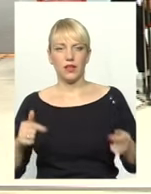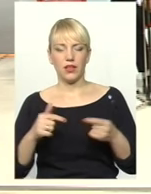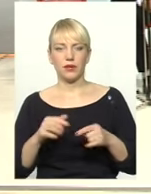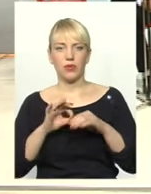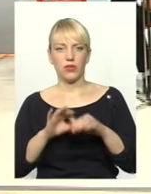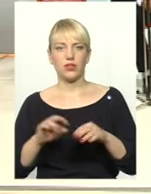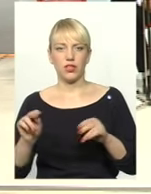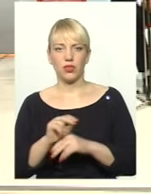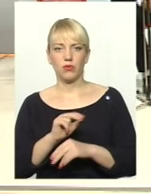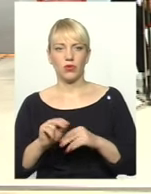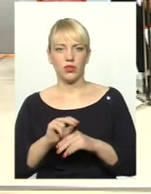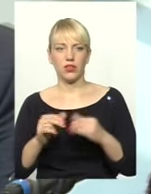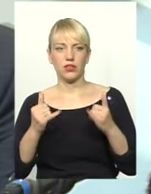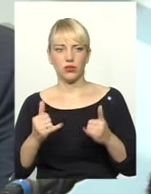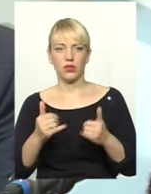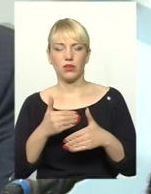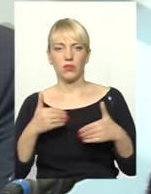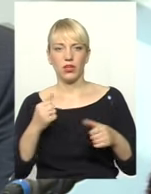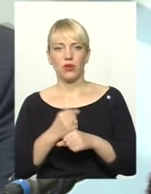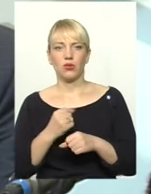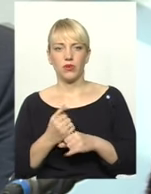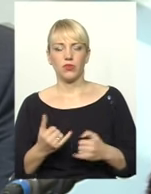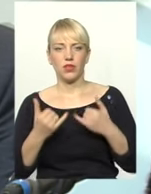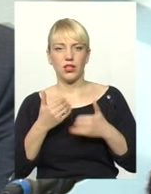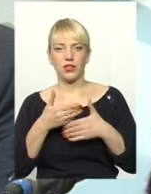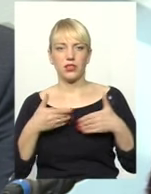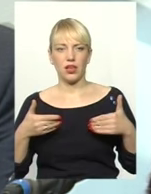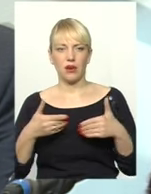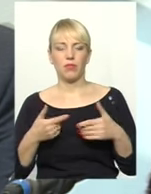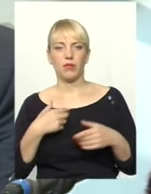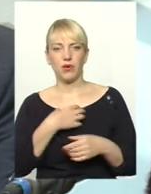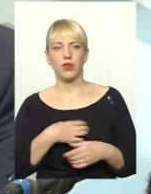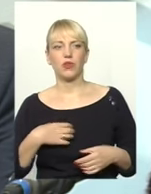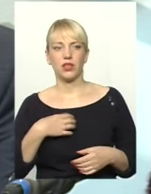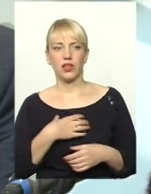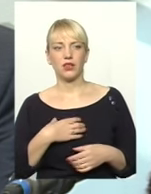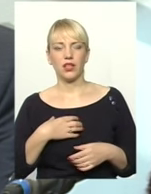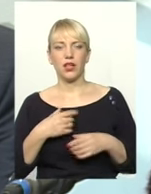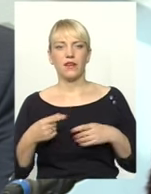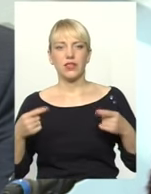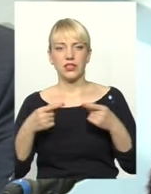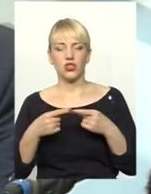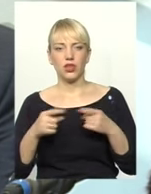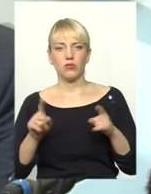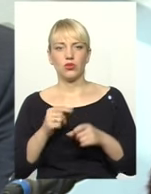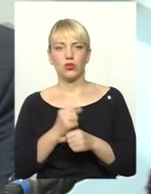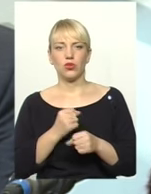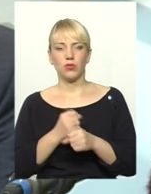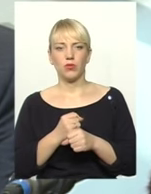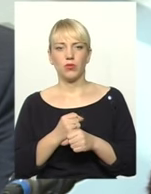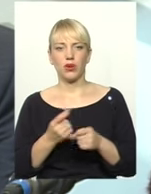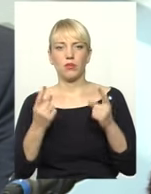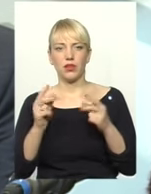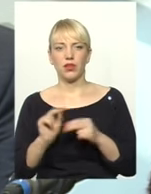проведені ремонти. На сьогодні ми робимо для себе пріоритети. Визначаємо, що робимо, наприклад,